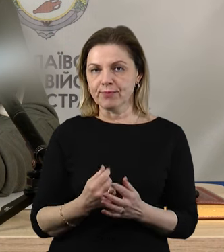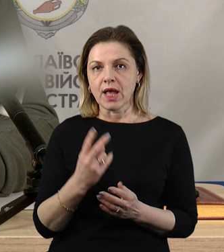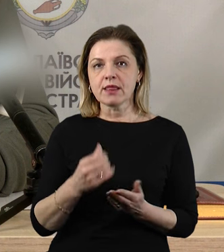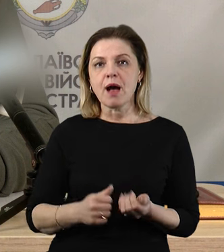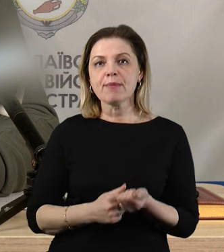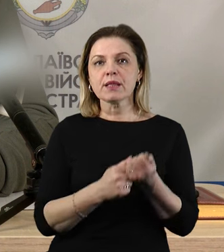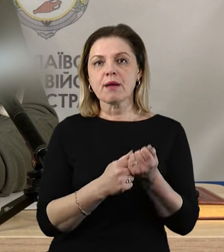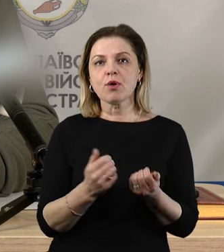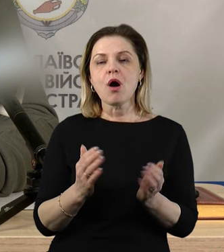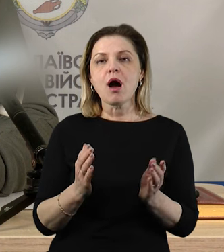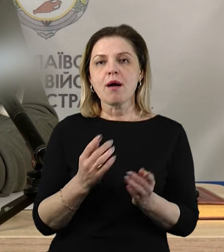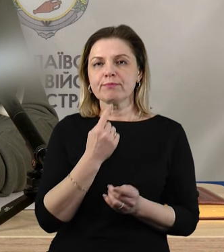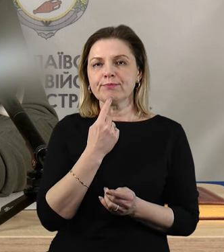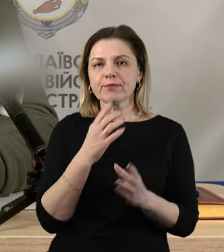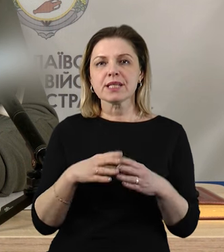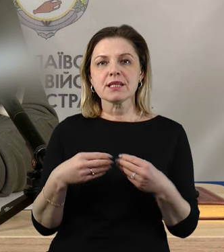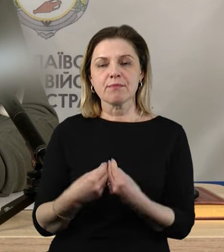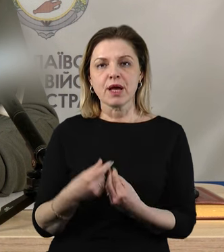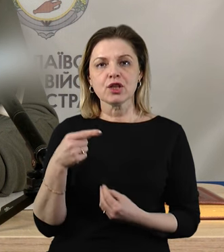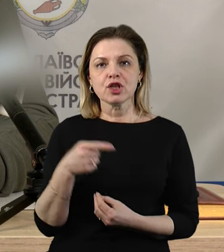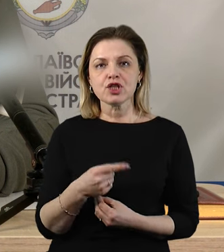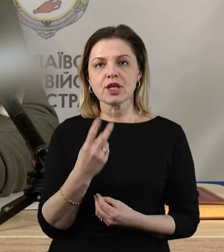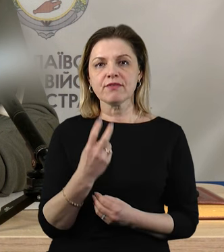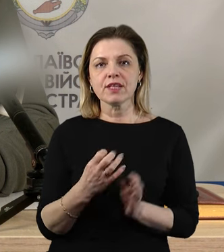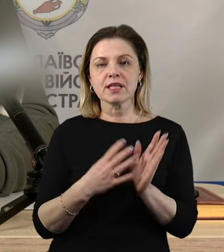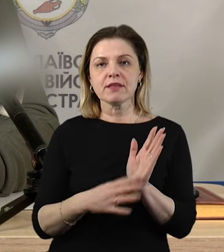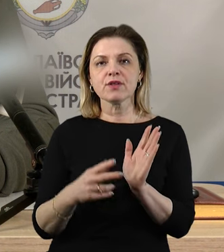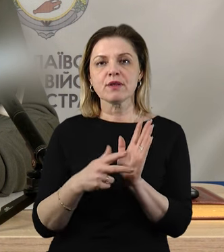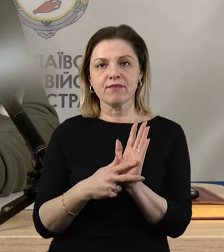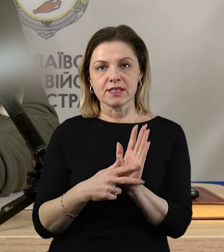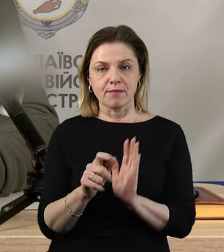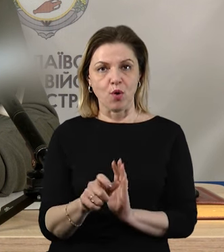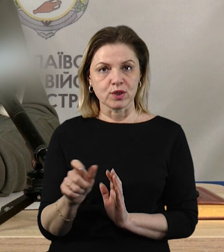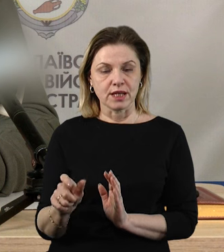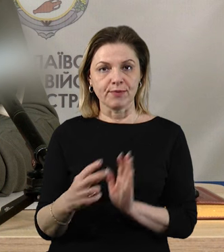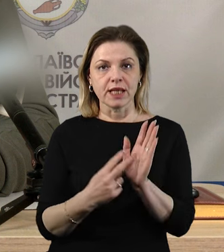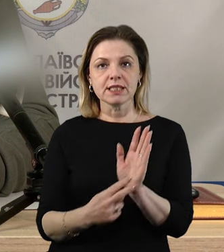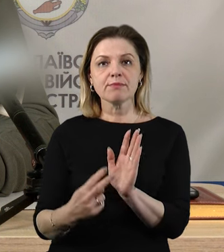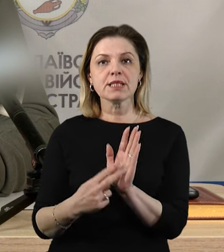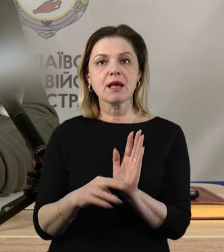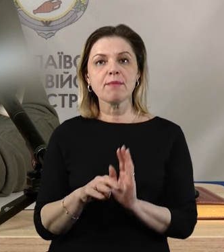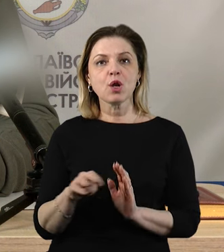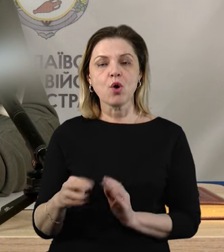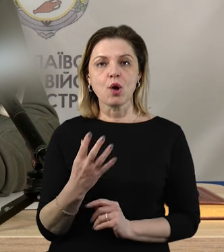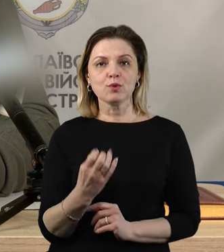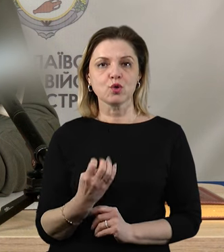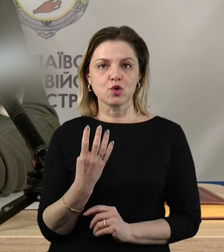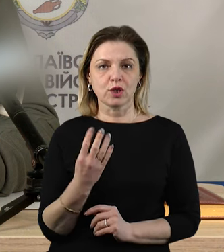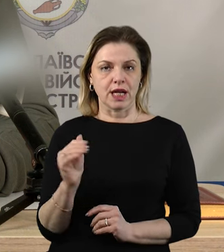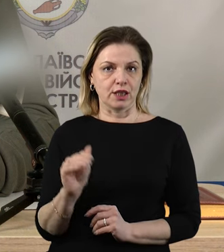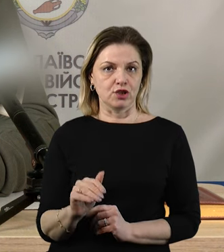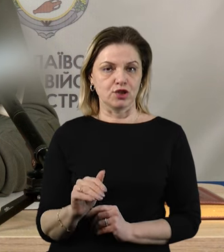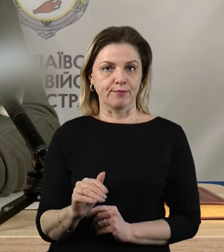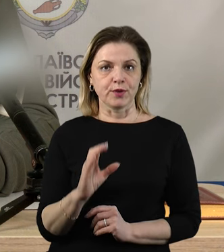малозабезпечених сімей, це 1298 осіб, 77 мільйонів 504 тисячі.